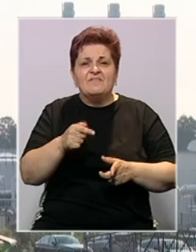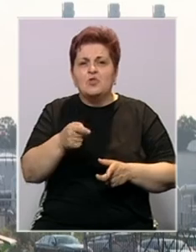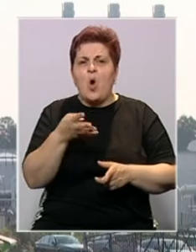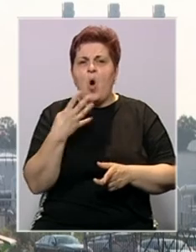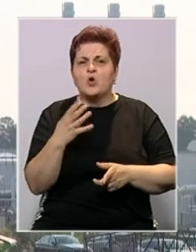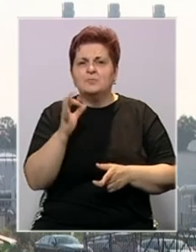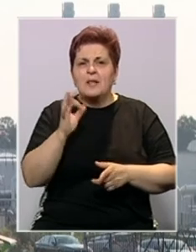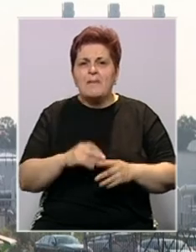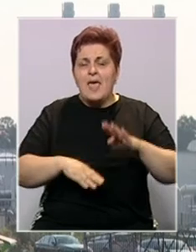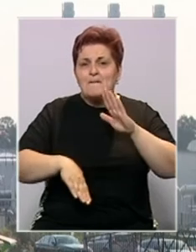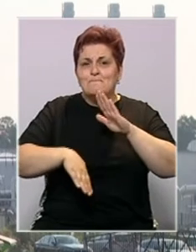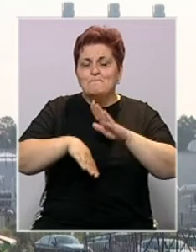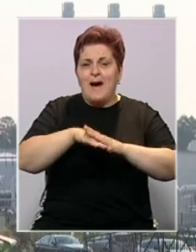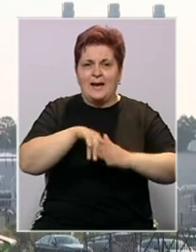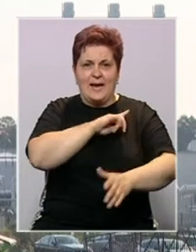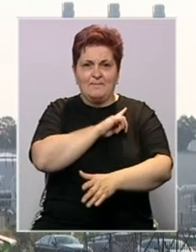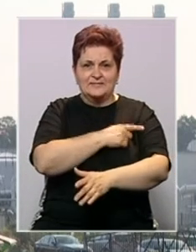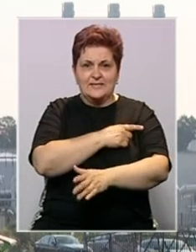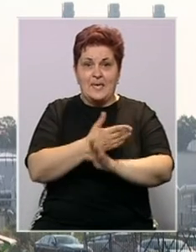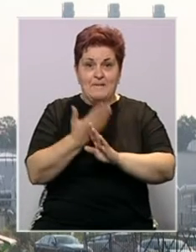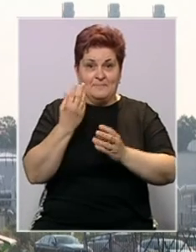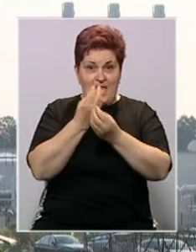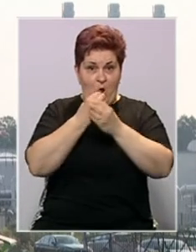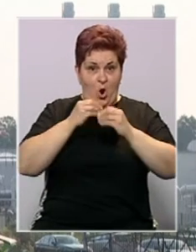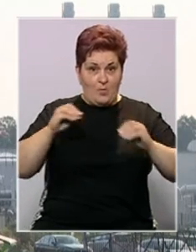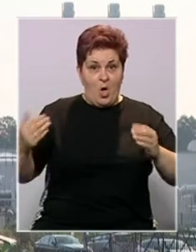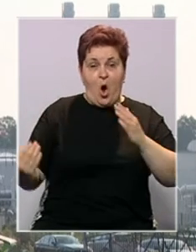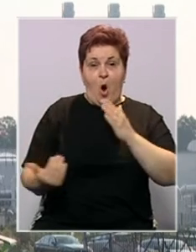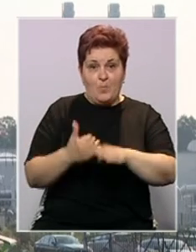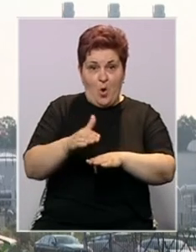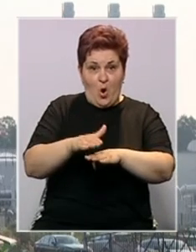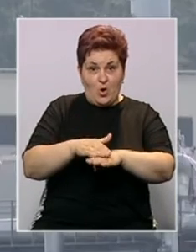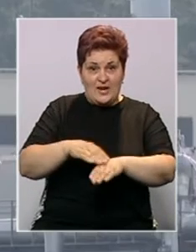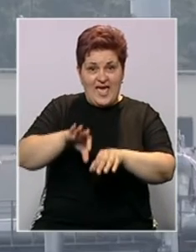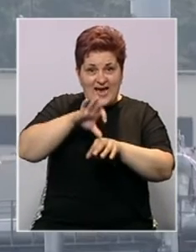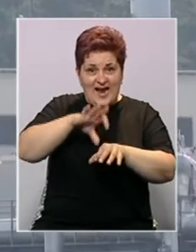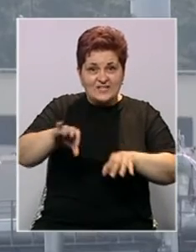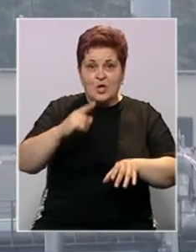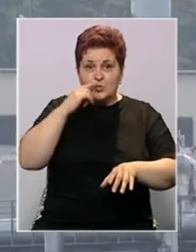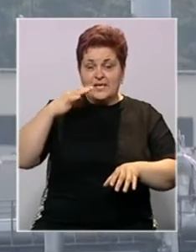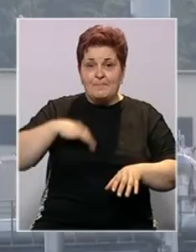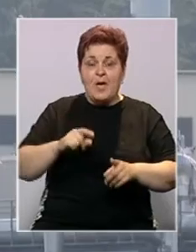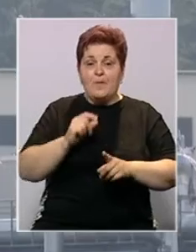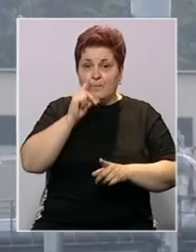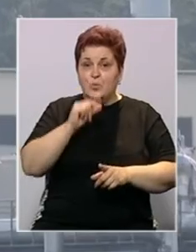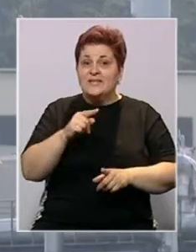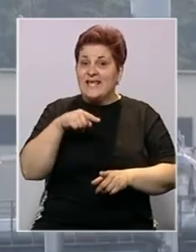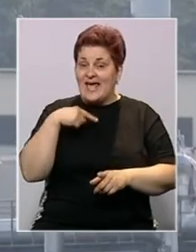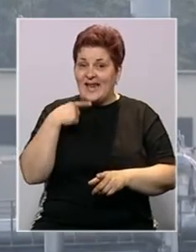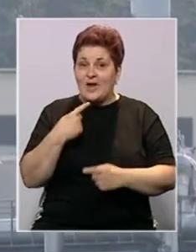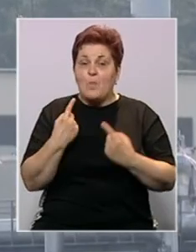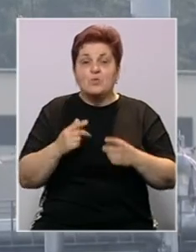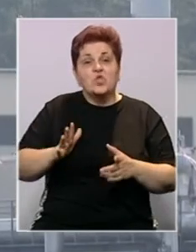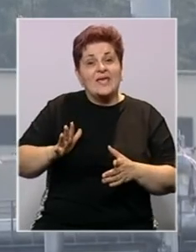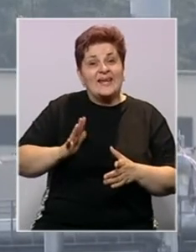što je oko 40% maksimalnog kapaciteta. Prije obavještenja o ponovnom pokretanju gasovoda, ruski predsjednik Vladimir Putin rekao je